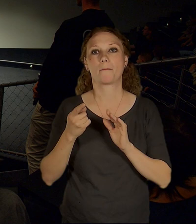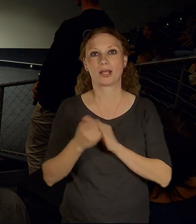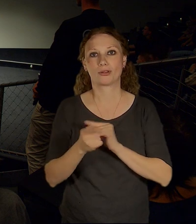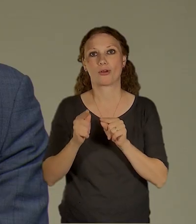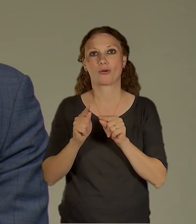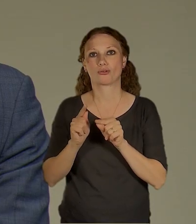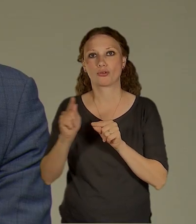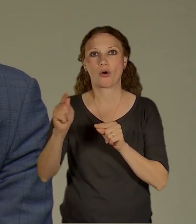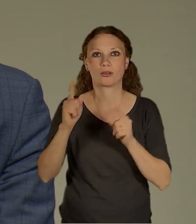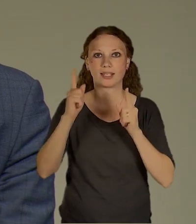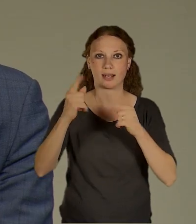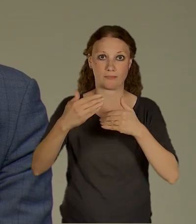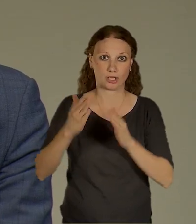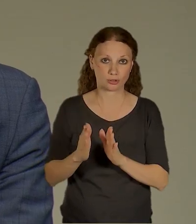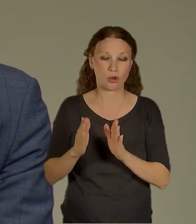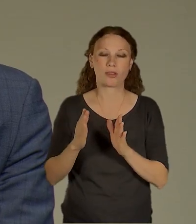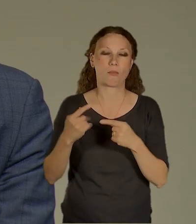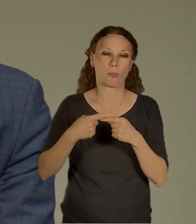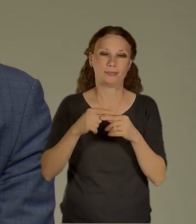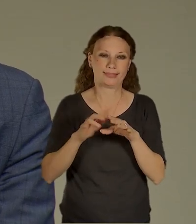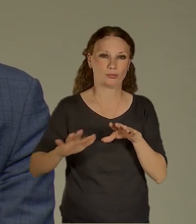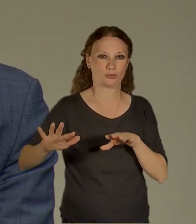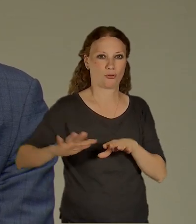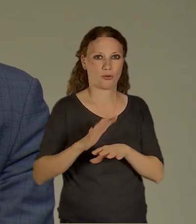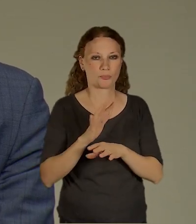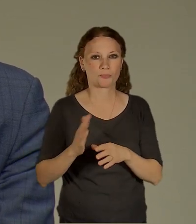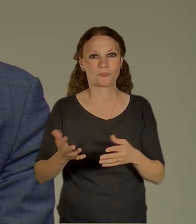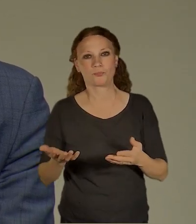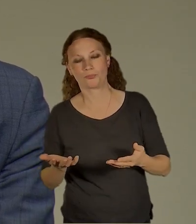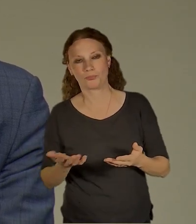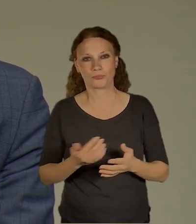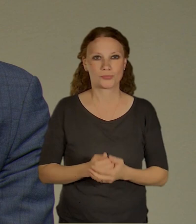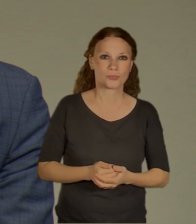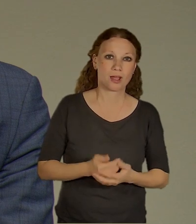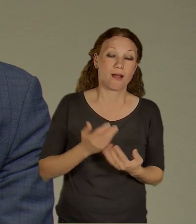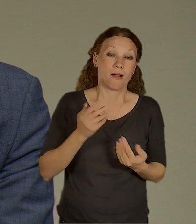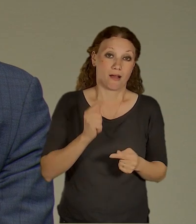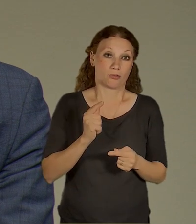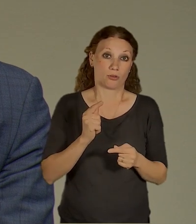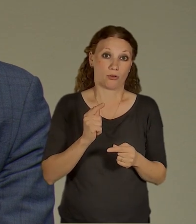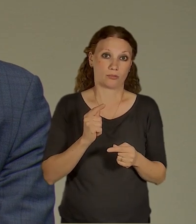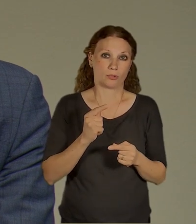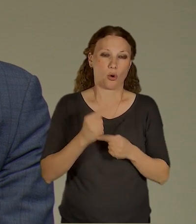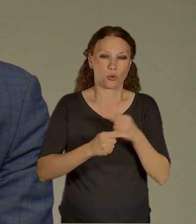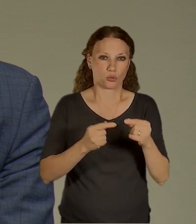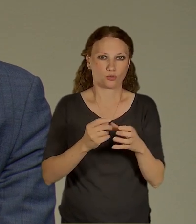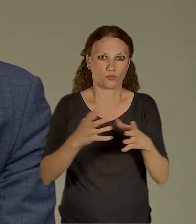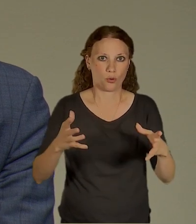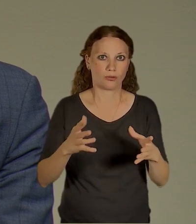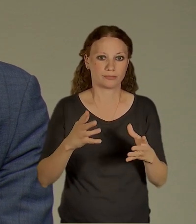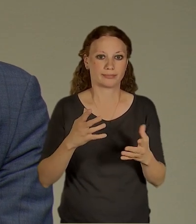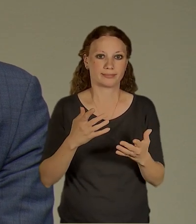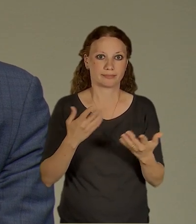město nebo někam jako poblíž, tak tahle úprava, tahle tenhle rozvoj je